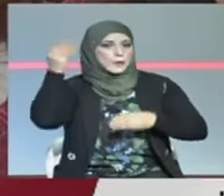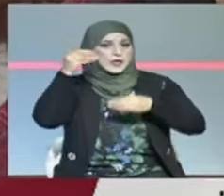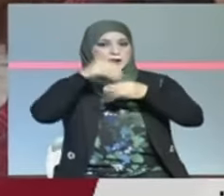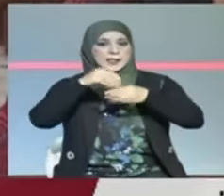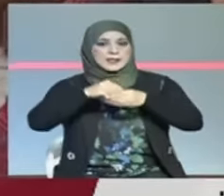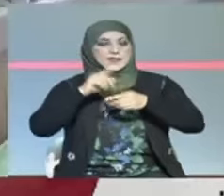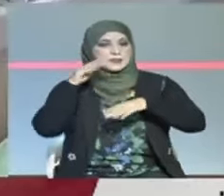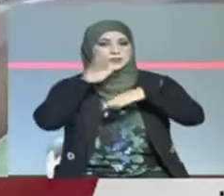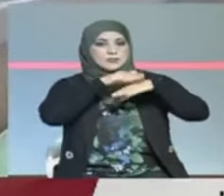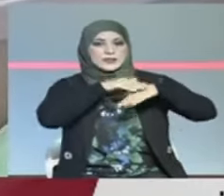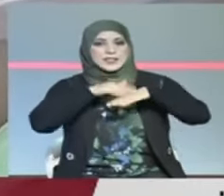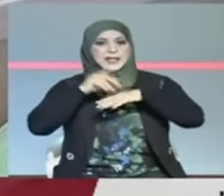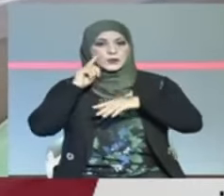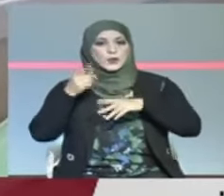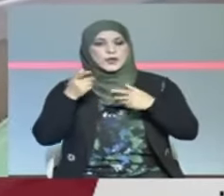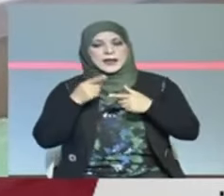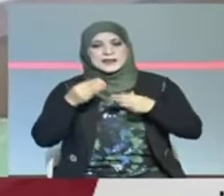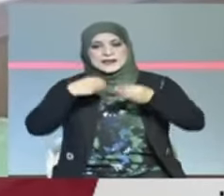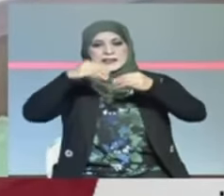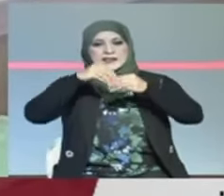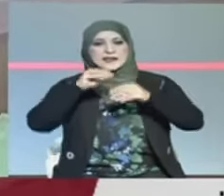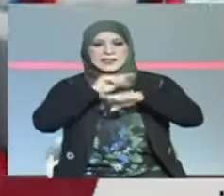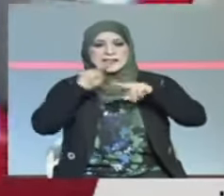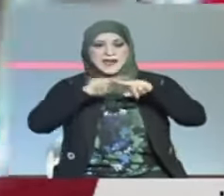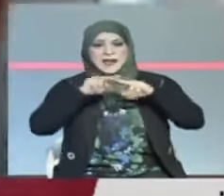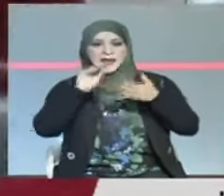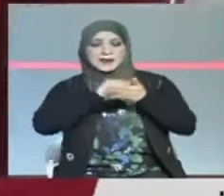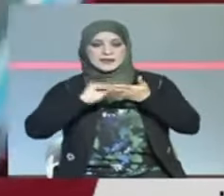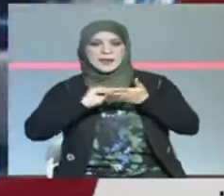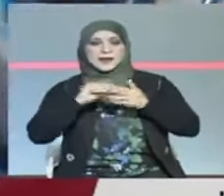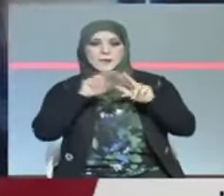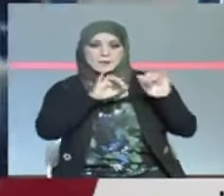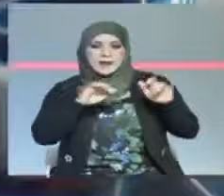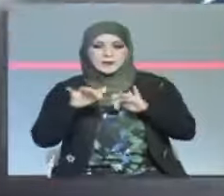الاقتصاد يدعون إلى ضرورة تعزيز رقمنة الإدارة